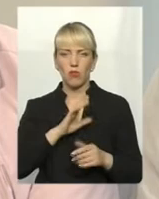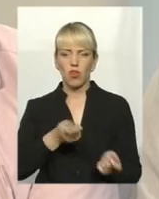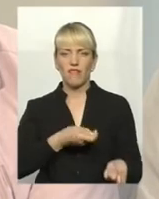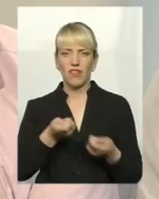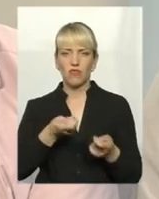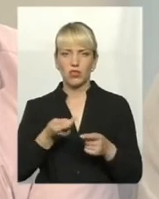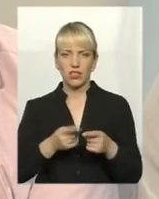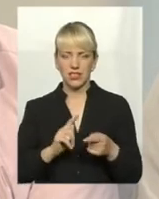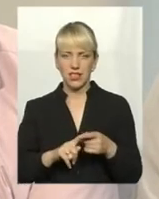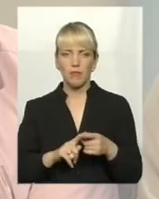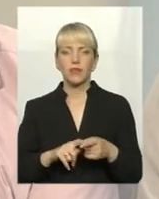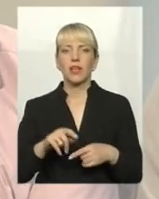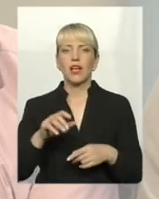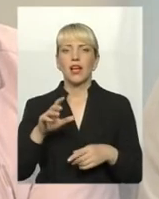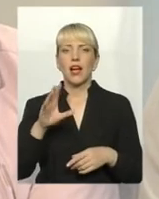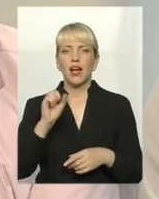ці. Разом з тим,